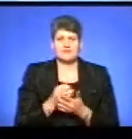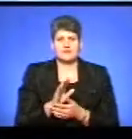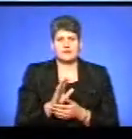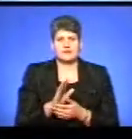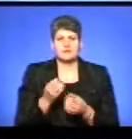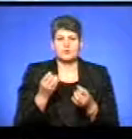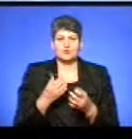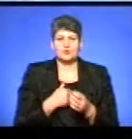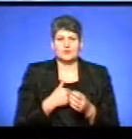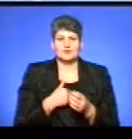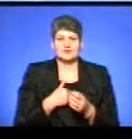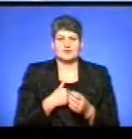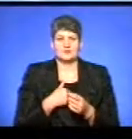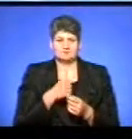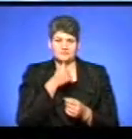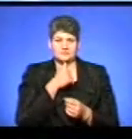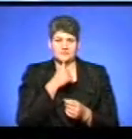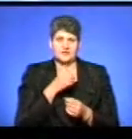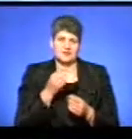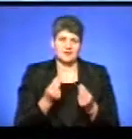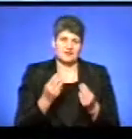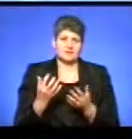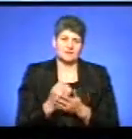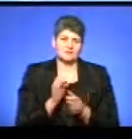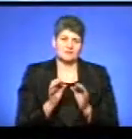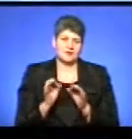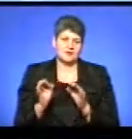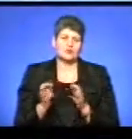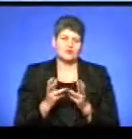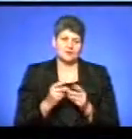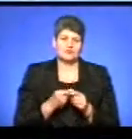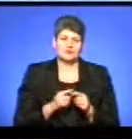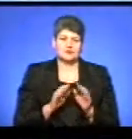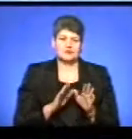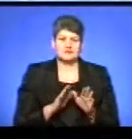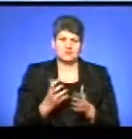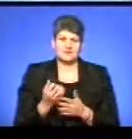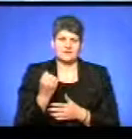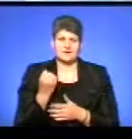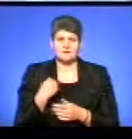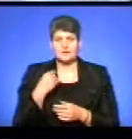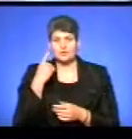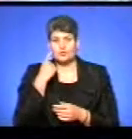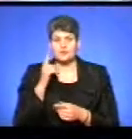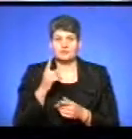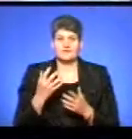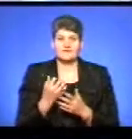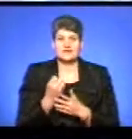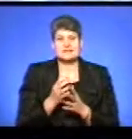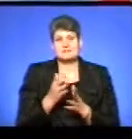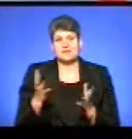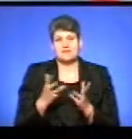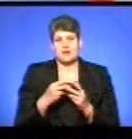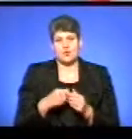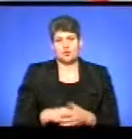Ми просто хотіли їх накатати. Нічого, гра вдалася нормально, ми розраховували на це, що ми виграємо. Правда, ми думали, що ми виграємо з більшим